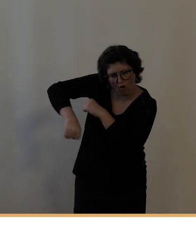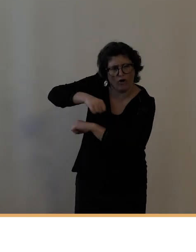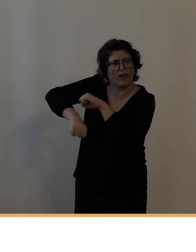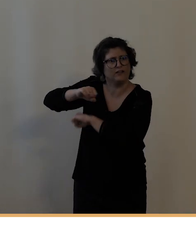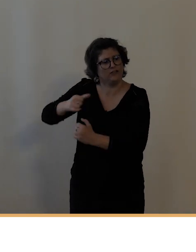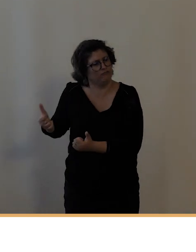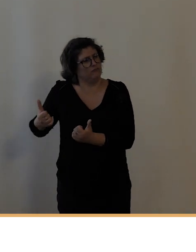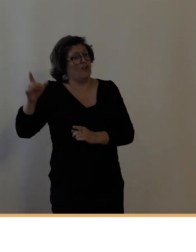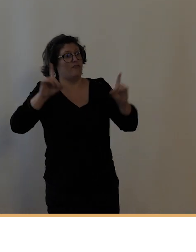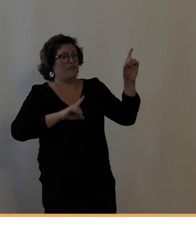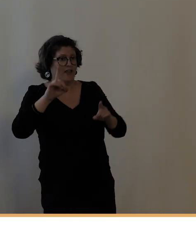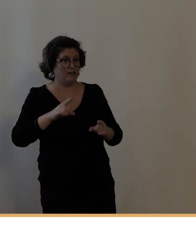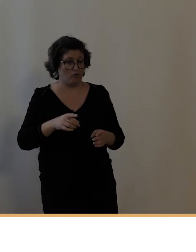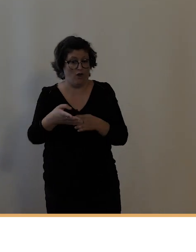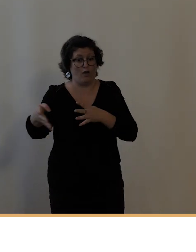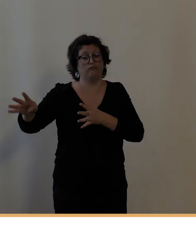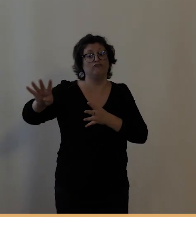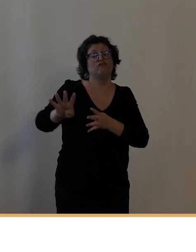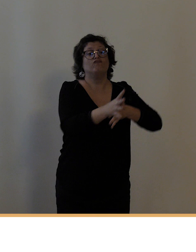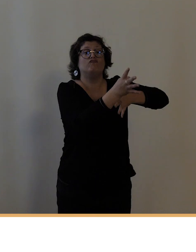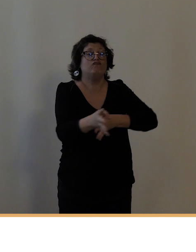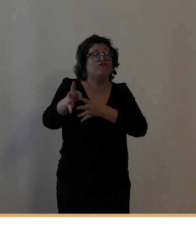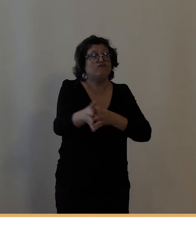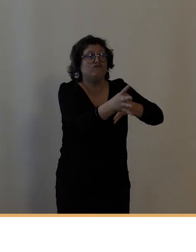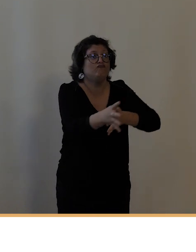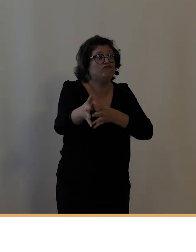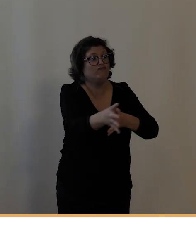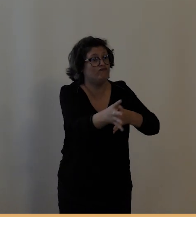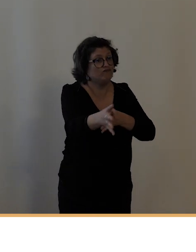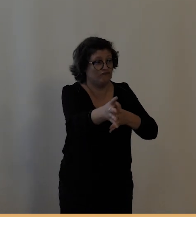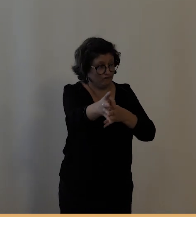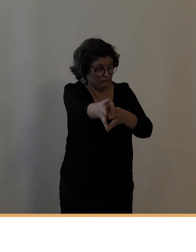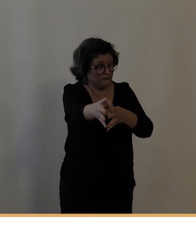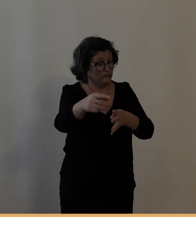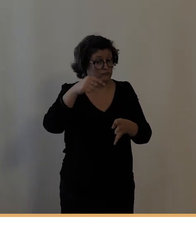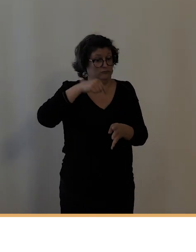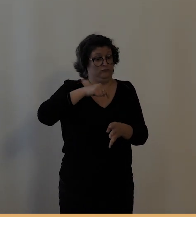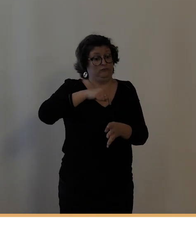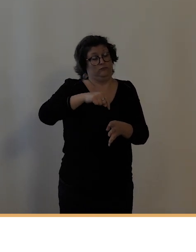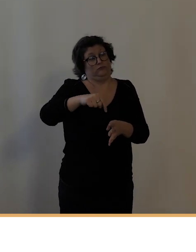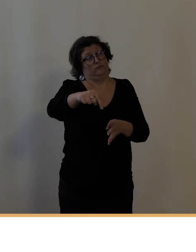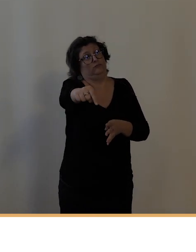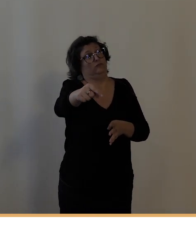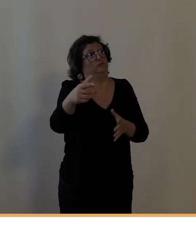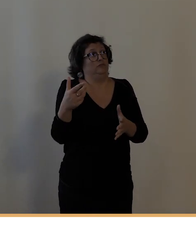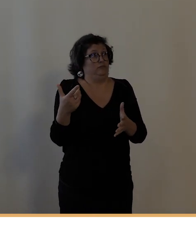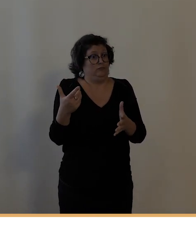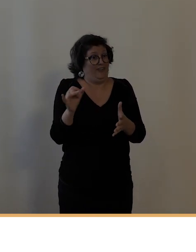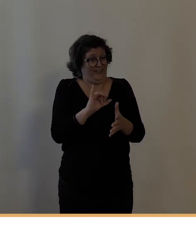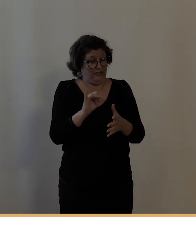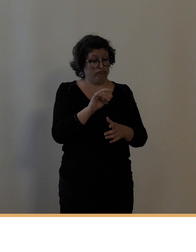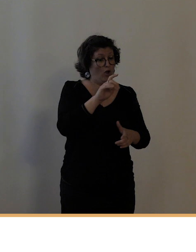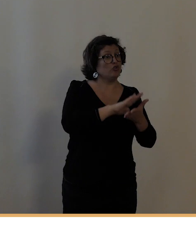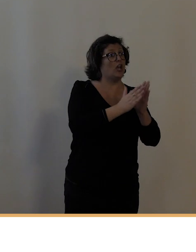une cavalcade à laquelle participeront les associations